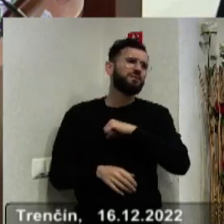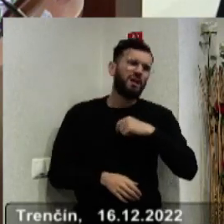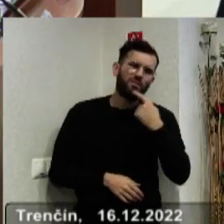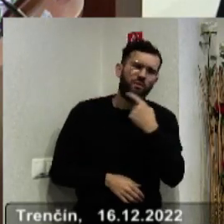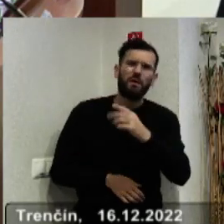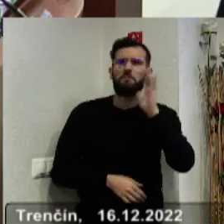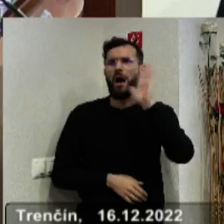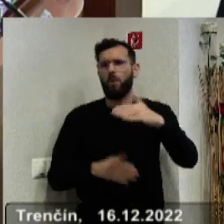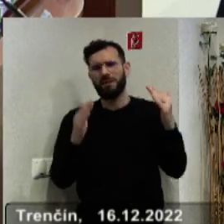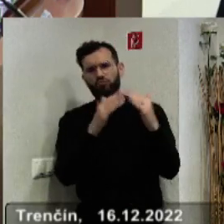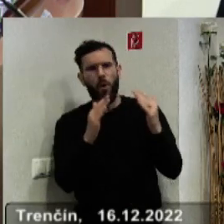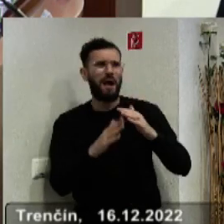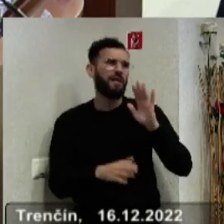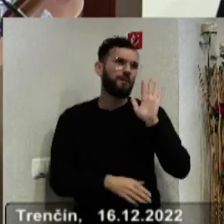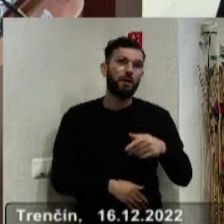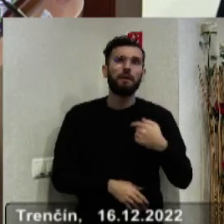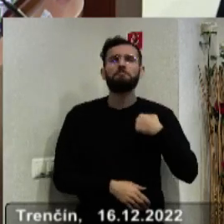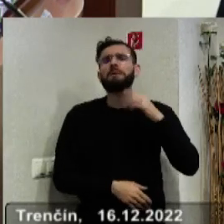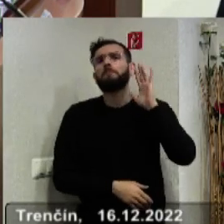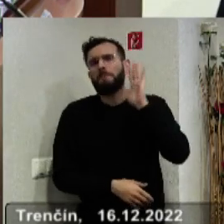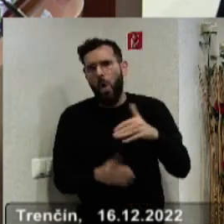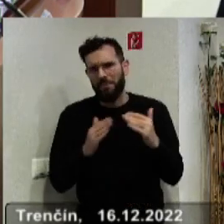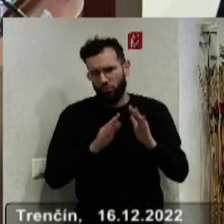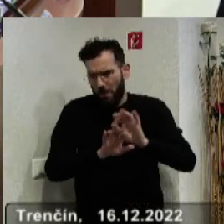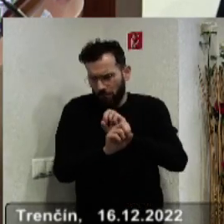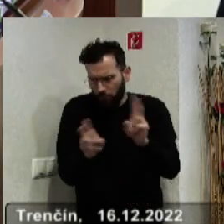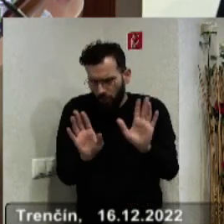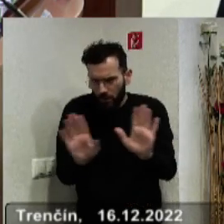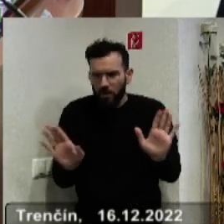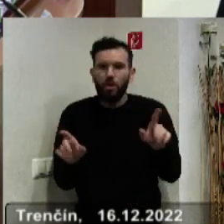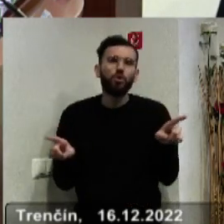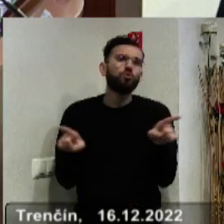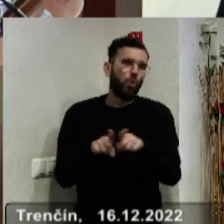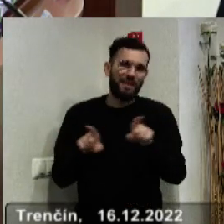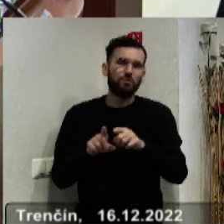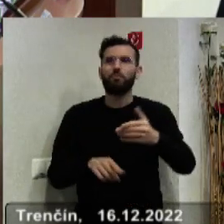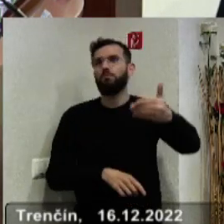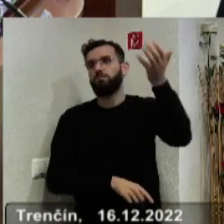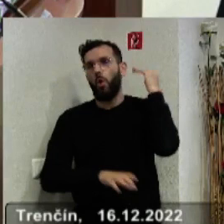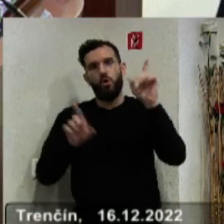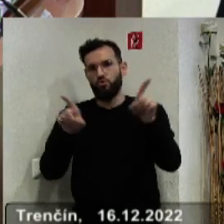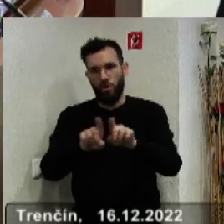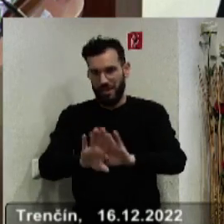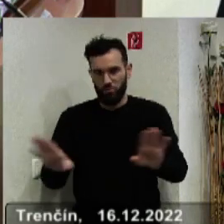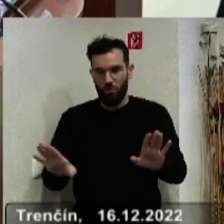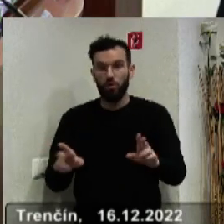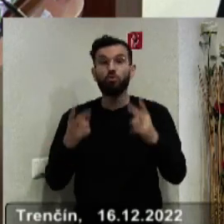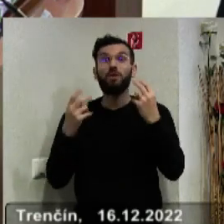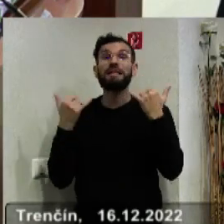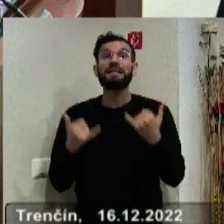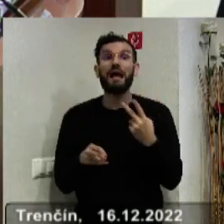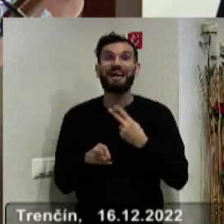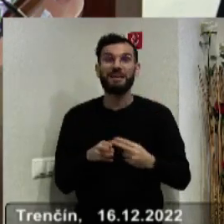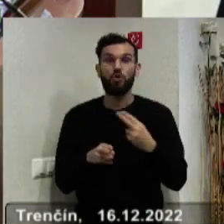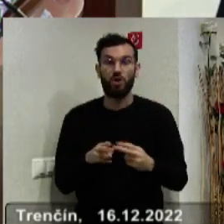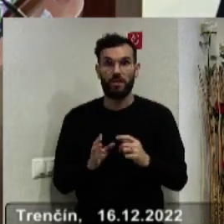o tom, či sme mali byť doma, alebo nemali. Podľa mňa sme mali byť doma, keď sme doma boli. To je úplne jedno, čo bolo. Dôležité je, čo s tým urobíme teraz.